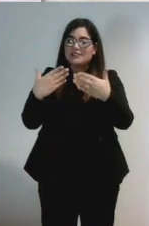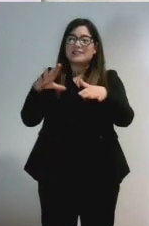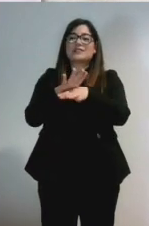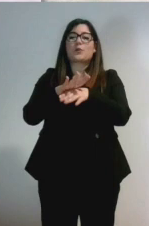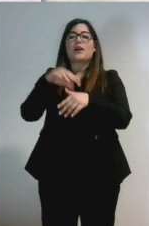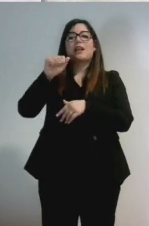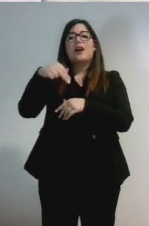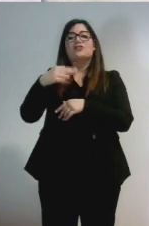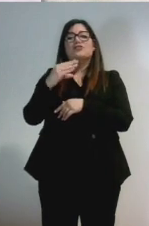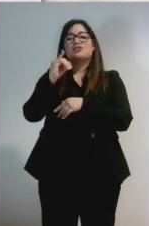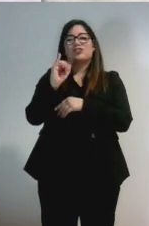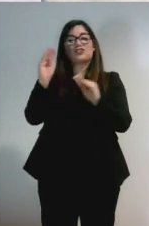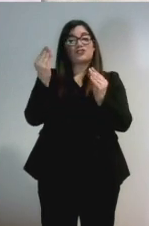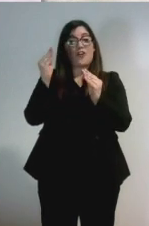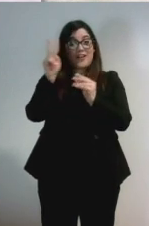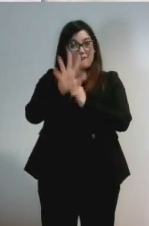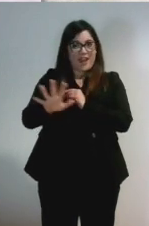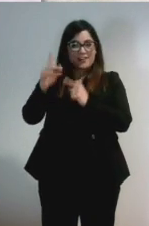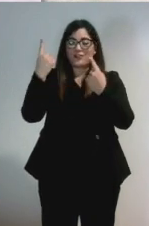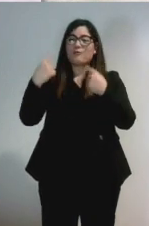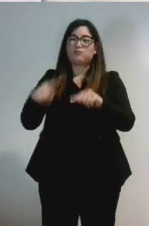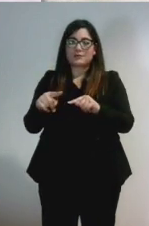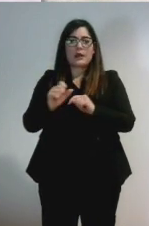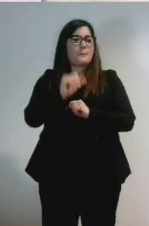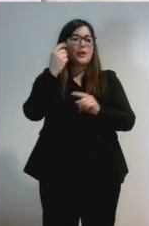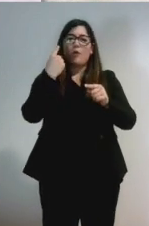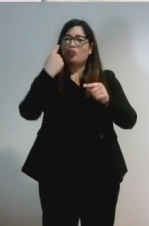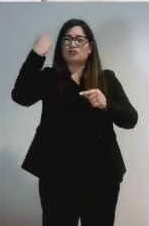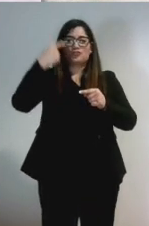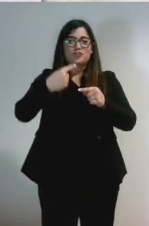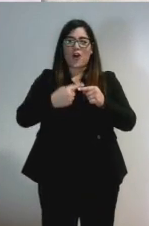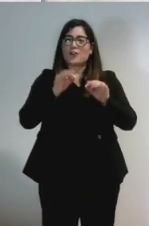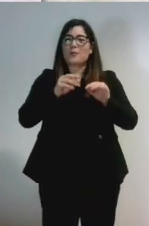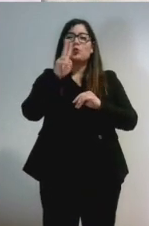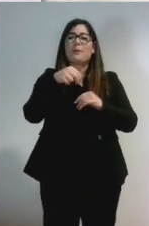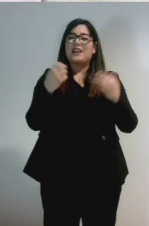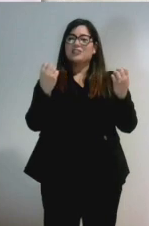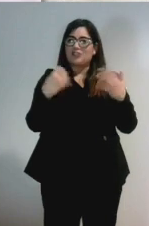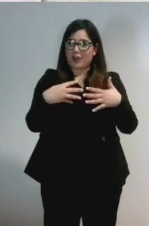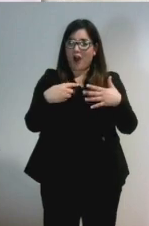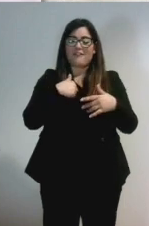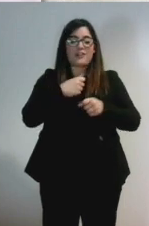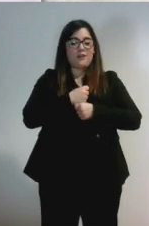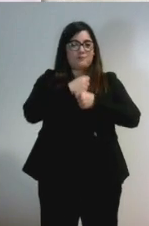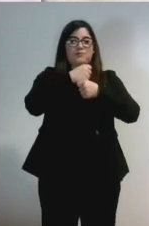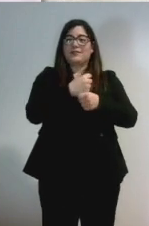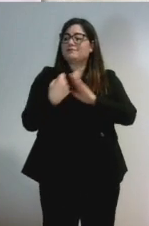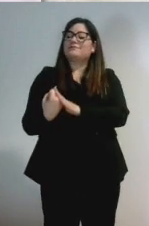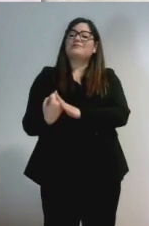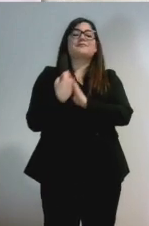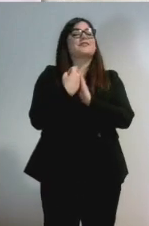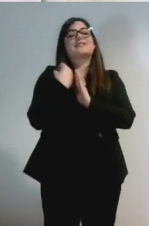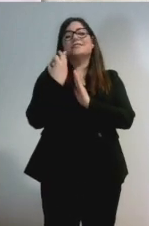che mi ha affiancato fin dal primo giorno del nostro mandato, nel 2019, in questa bellissima esperienza.